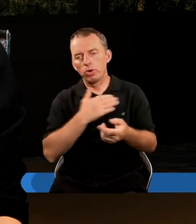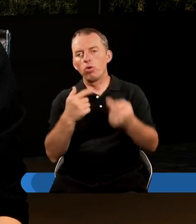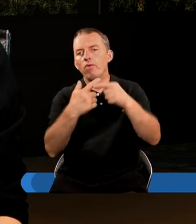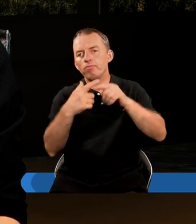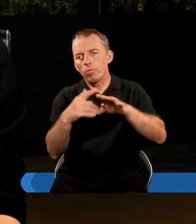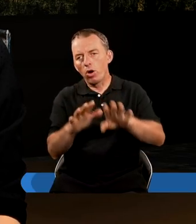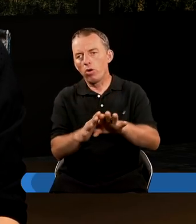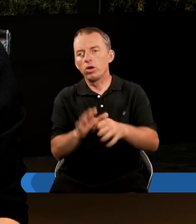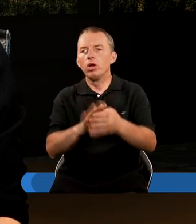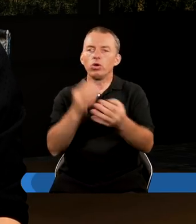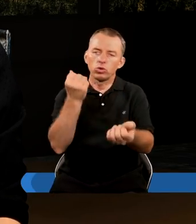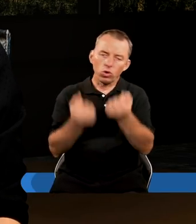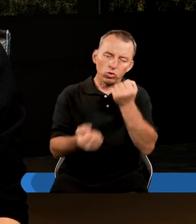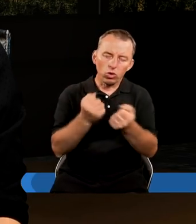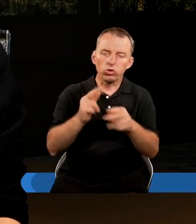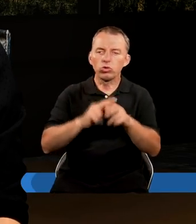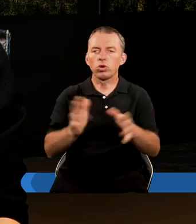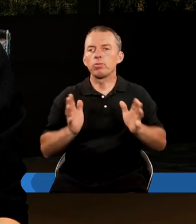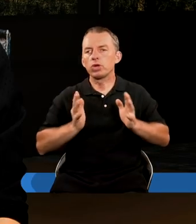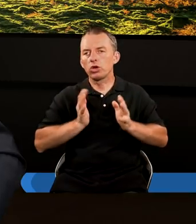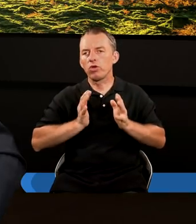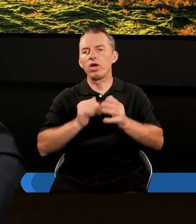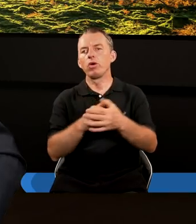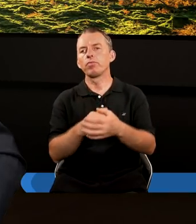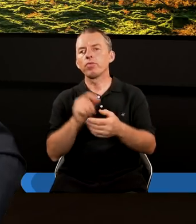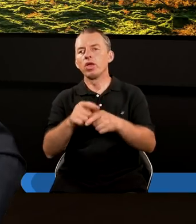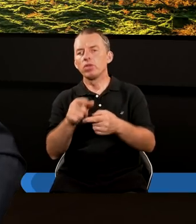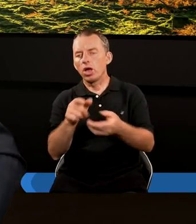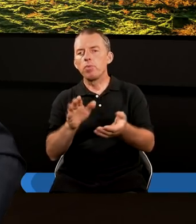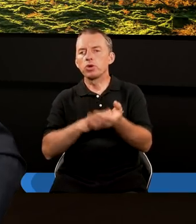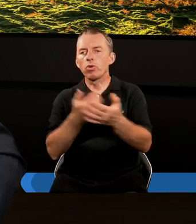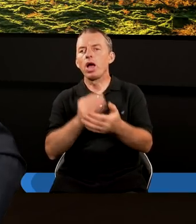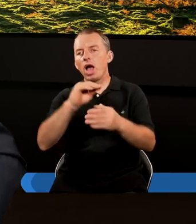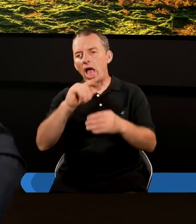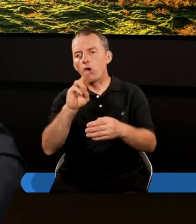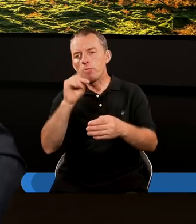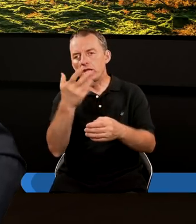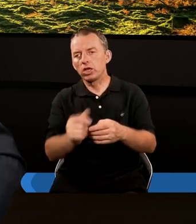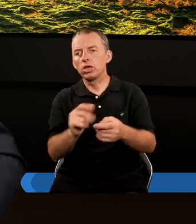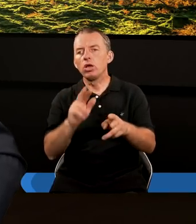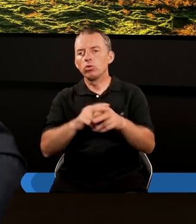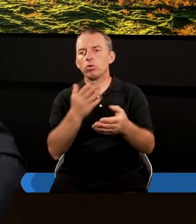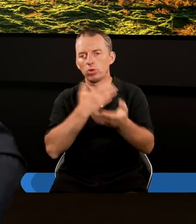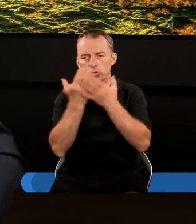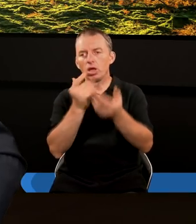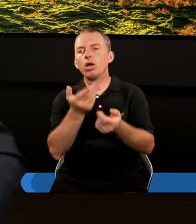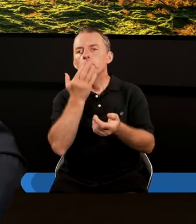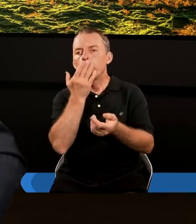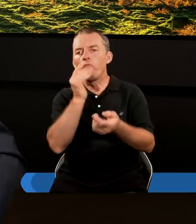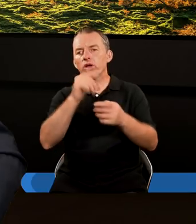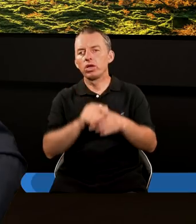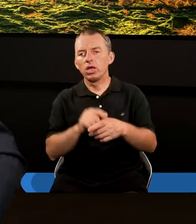momencie, do przejścia tych trudności, które przeżywał. Przekład okumeniczny, z którego korzystam ostatnio, mówi,